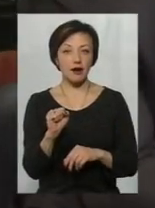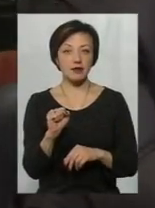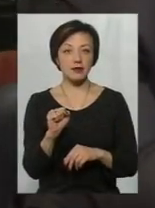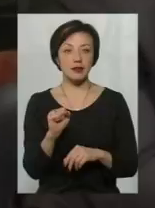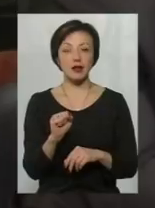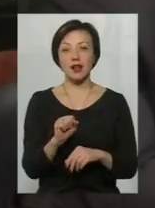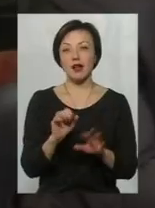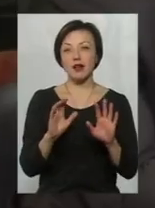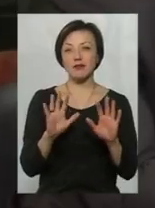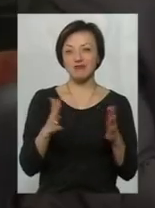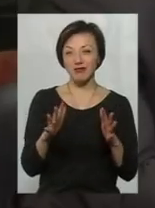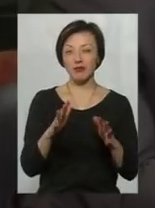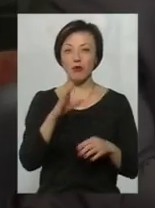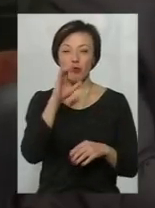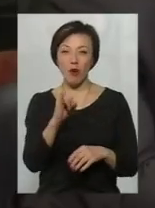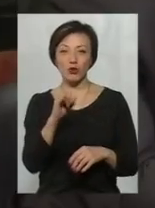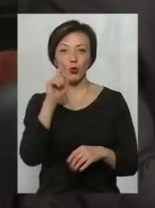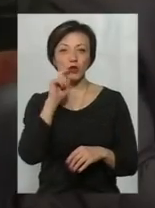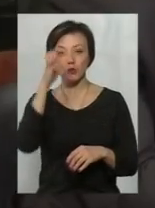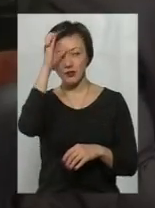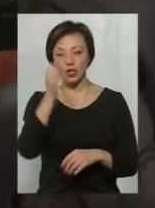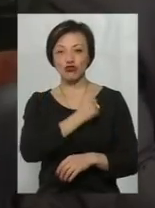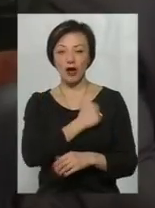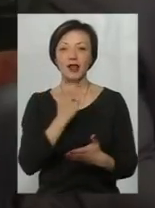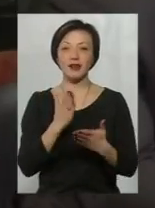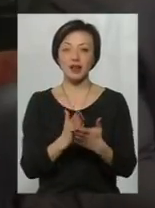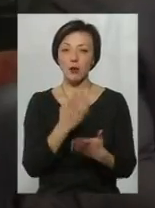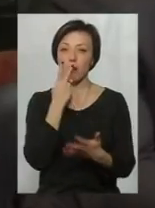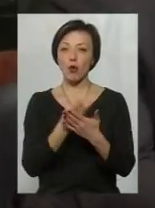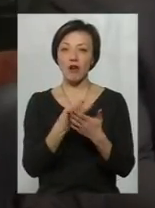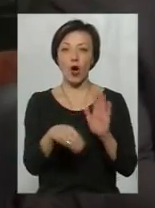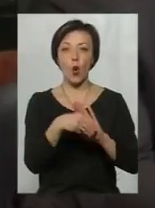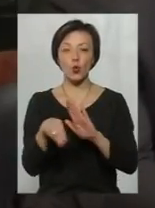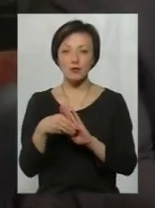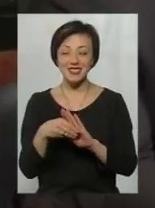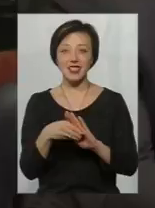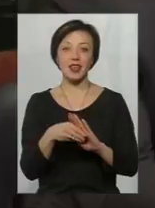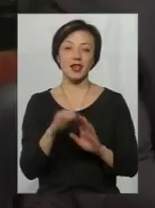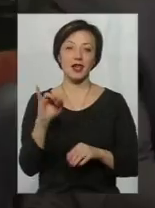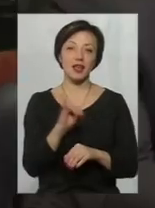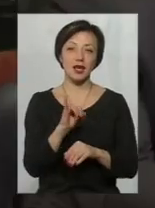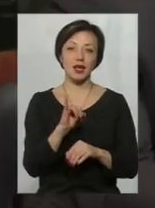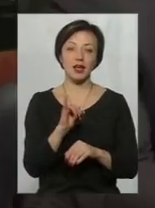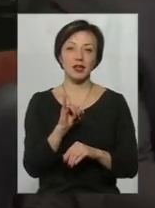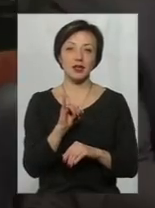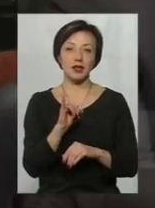Негативами української освіти, на превеликий жаль, поки що є і прояви корупції, і